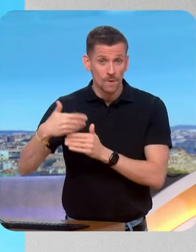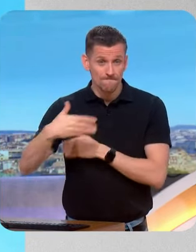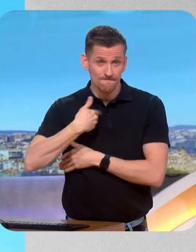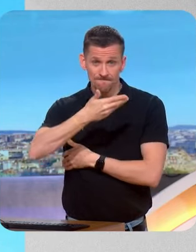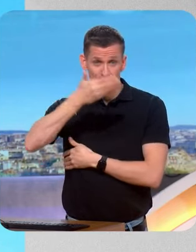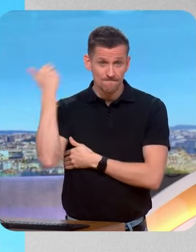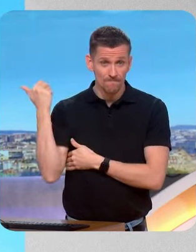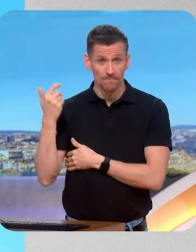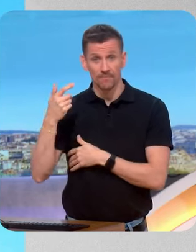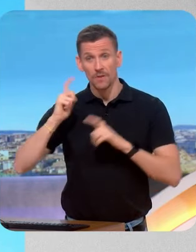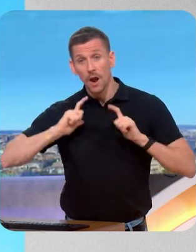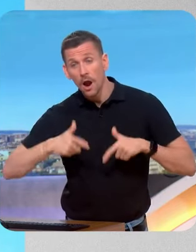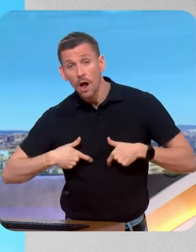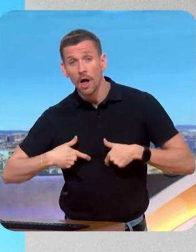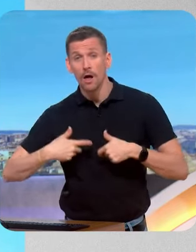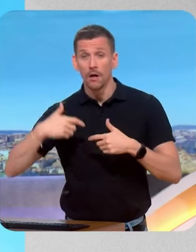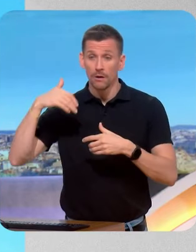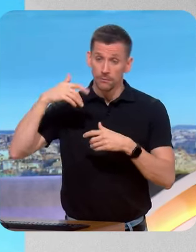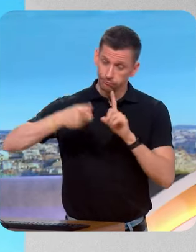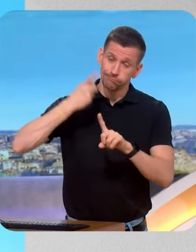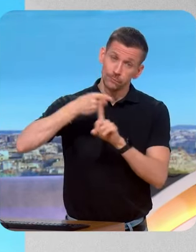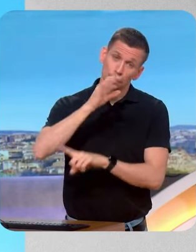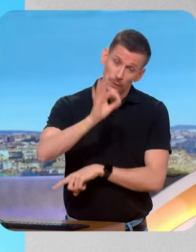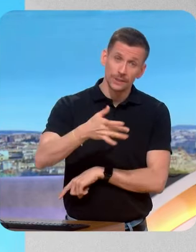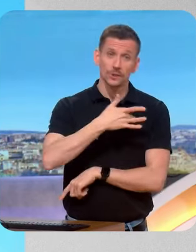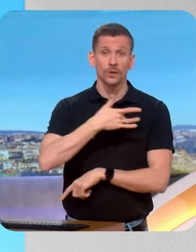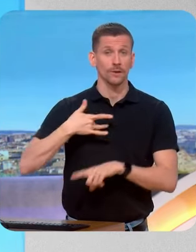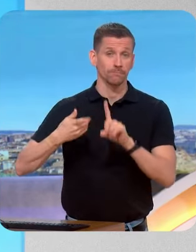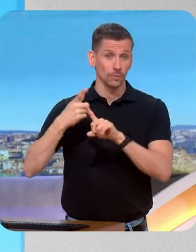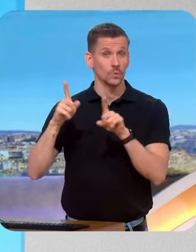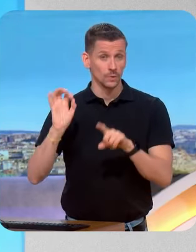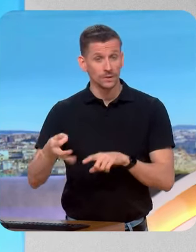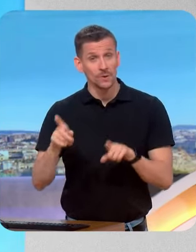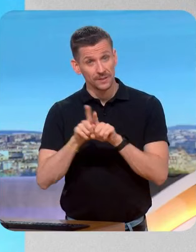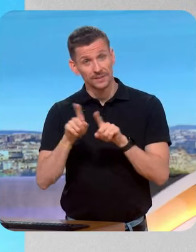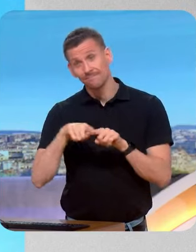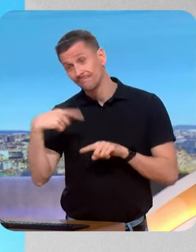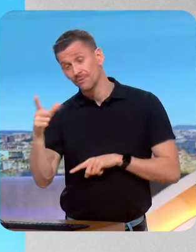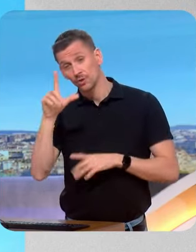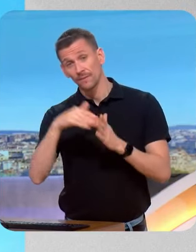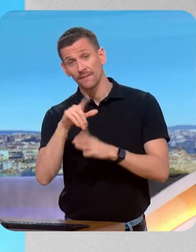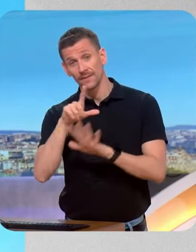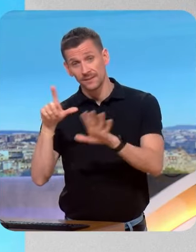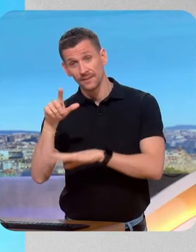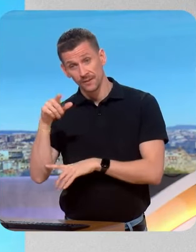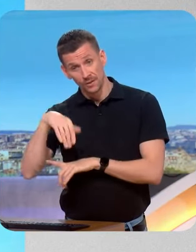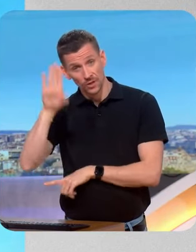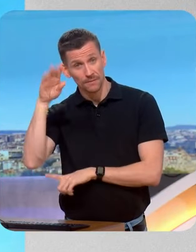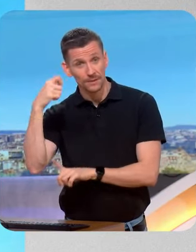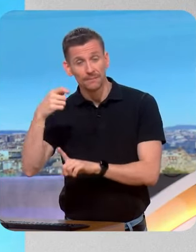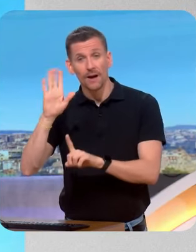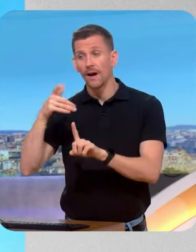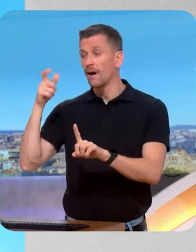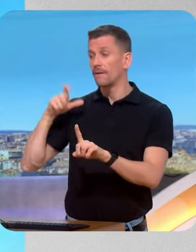'école et sur la santé, qui étaient les deux grandes priorités du président de la République, candidat en 2022. Aujourd'hui, faut qu'on soit au rendez-vous des